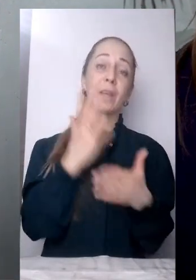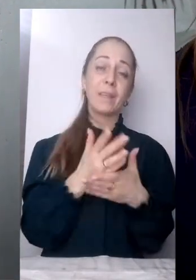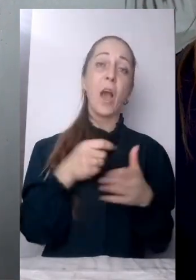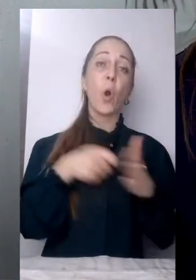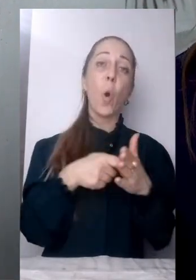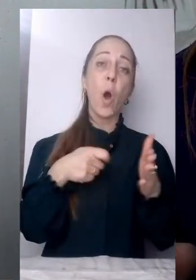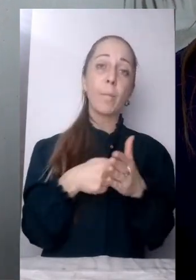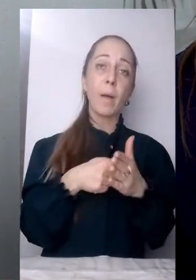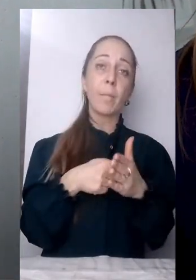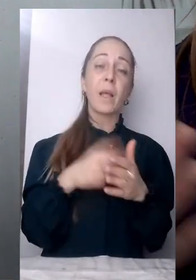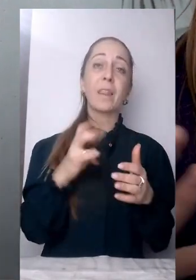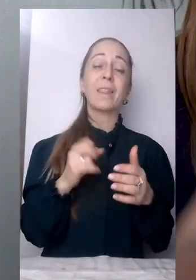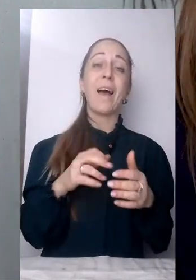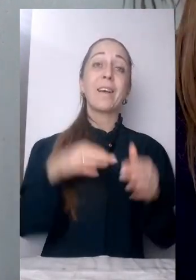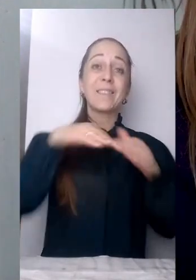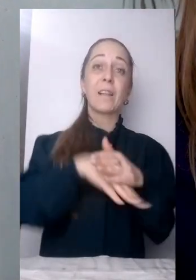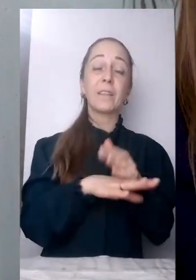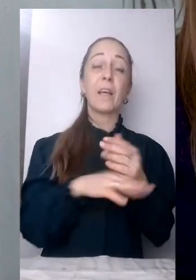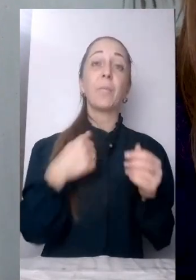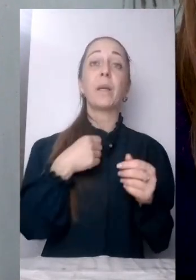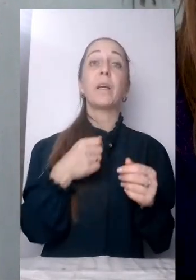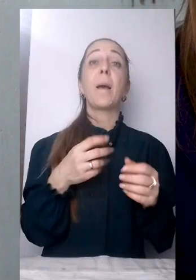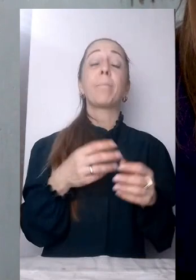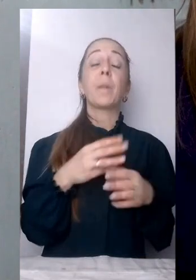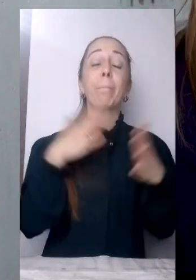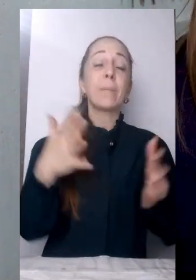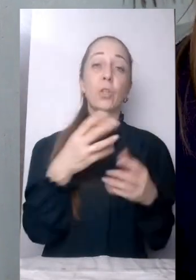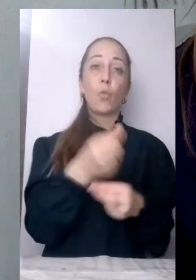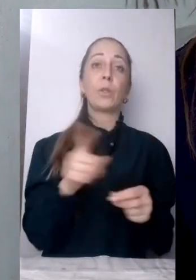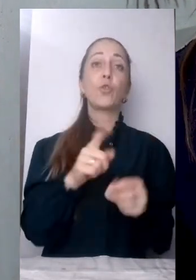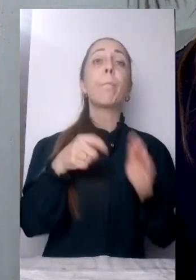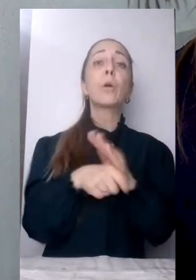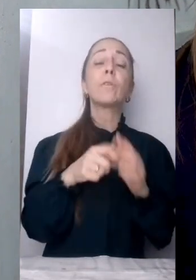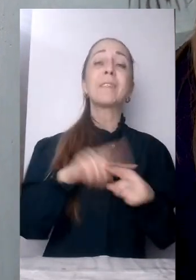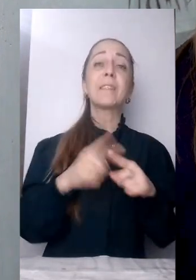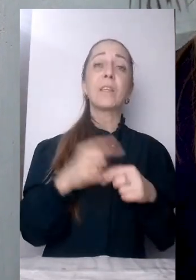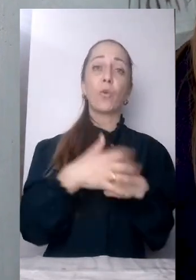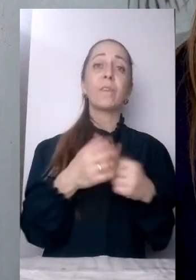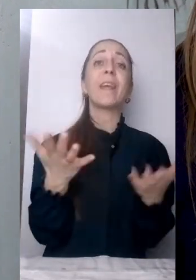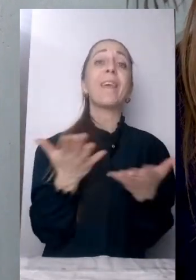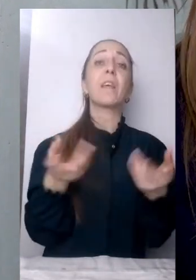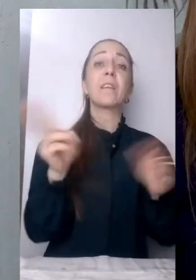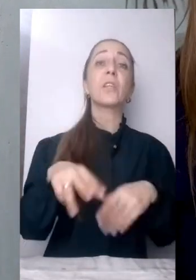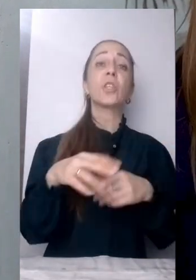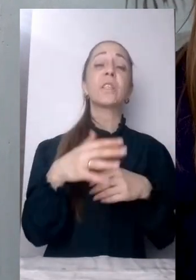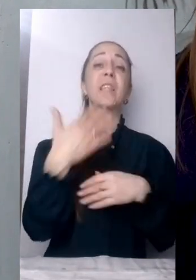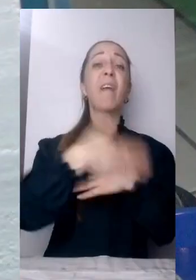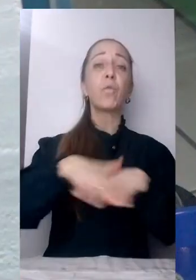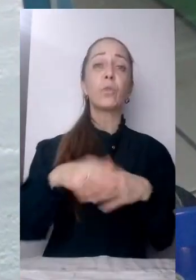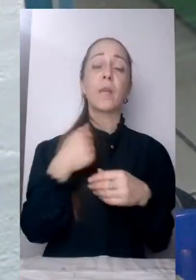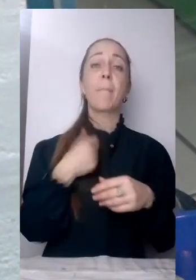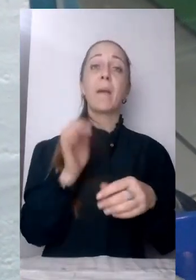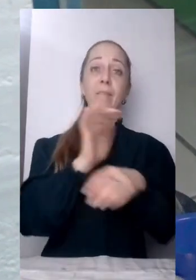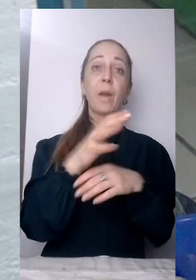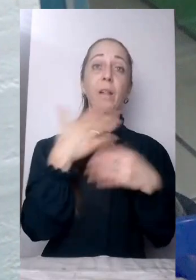намагаємося максимально купити, щоб допомогти прогодувати тих котиків, які залишилися на вулиці. Ми вже відправили допомогу кормом